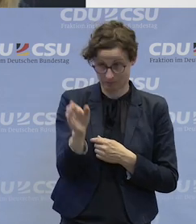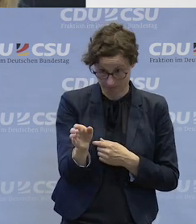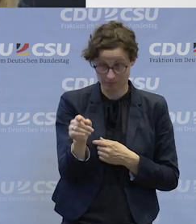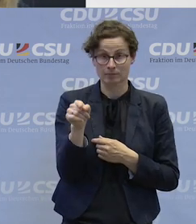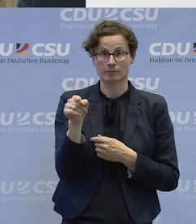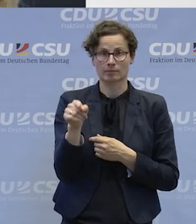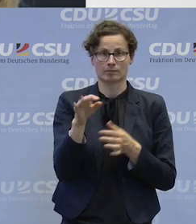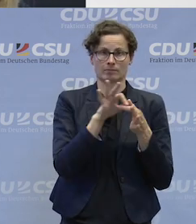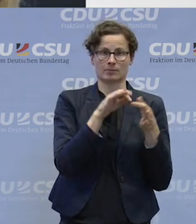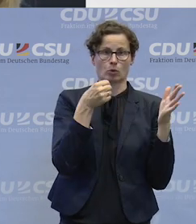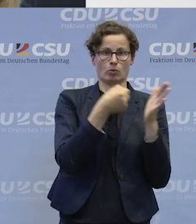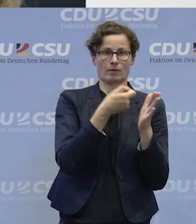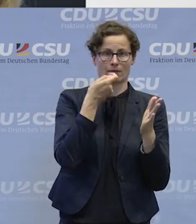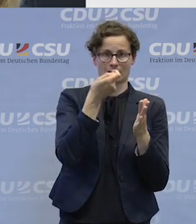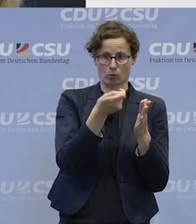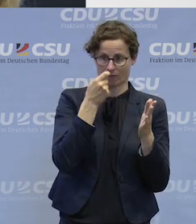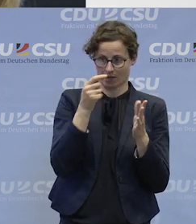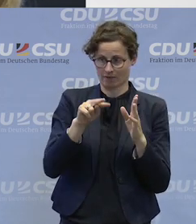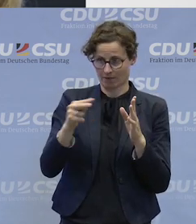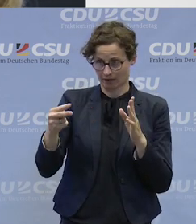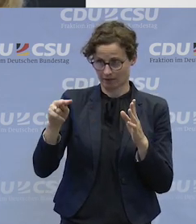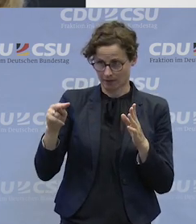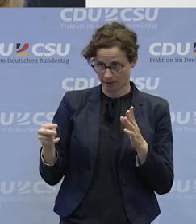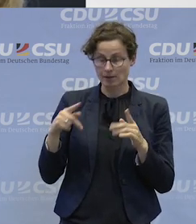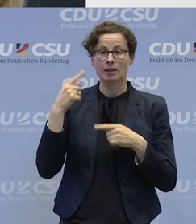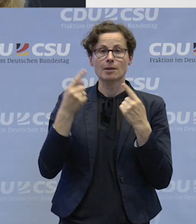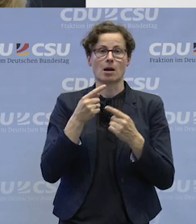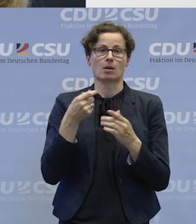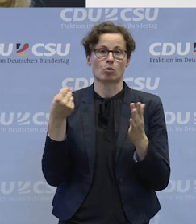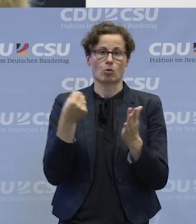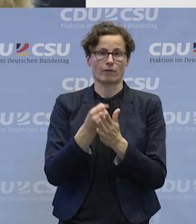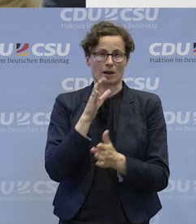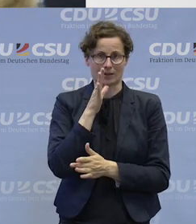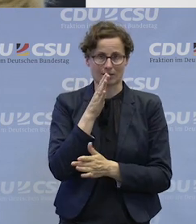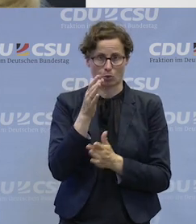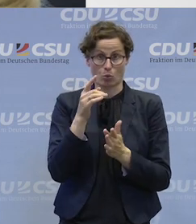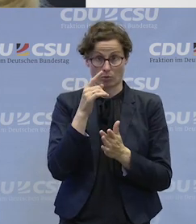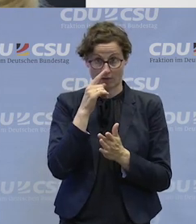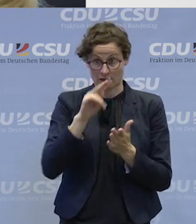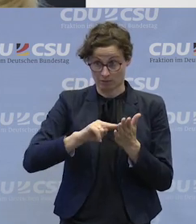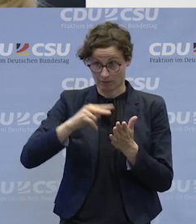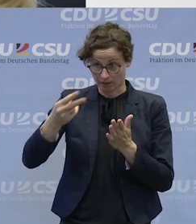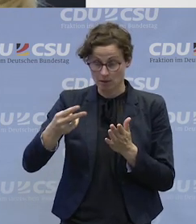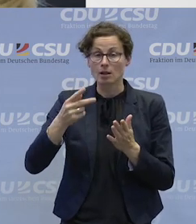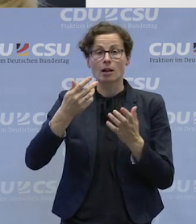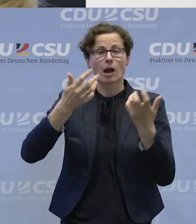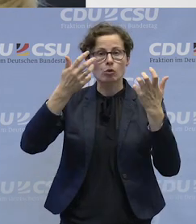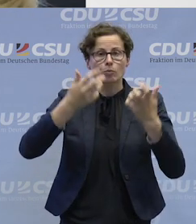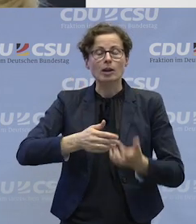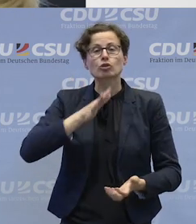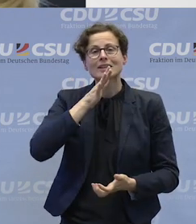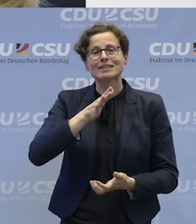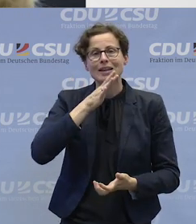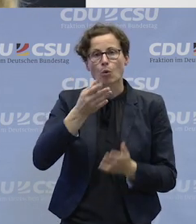Sicht der Unfallversicherung ein Risiko, weil wir haben bis zu zehnfach höhere Unfallrisiken. Es muss also eine gute